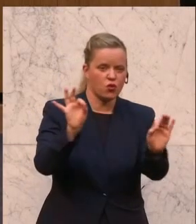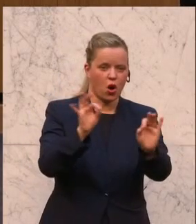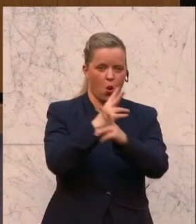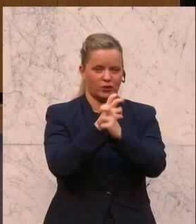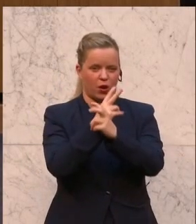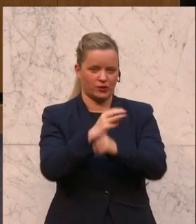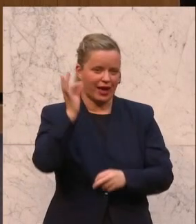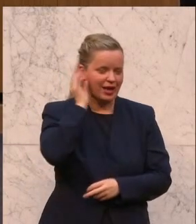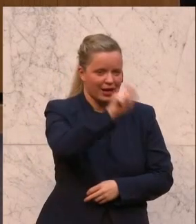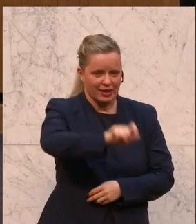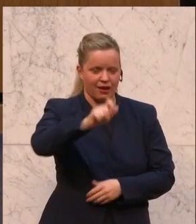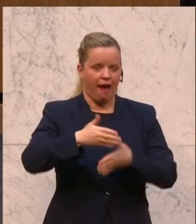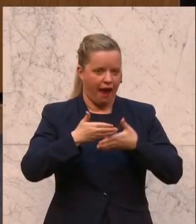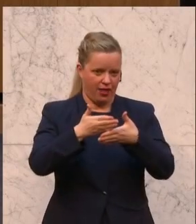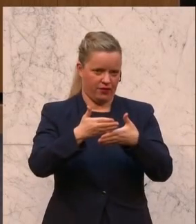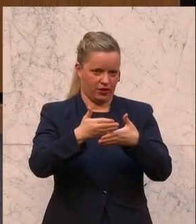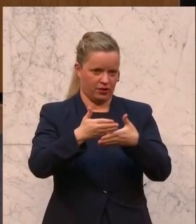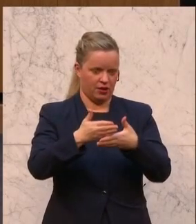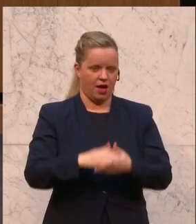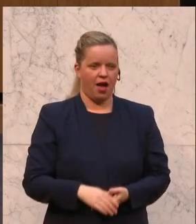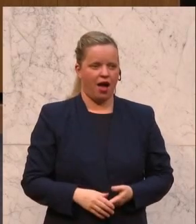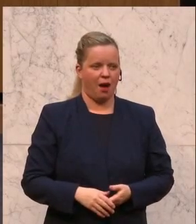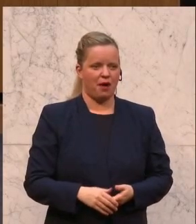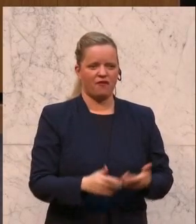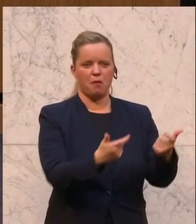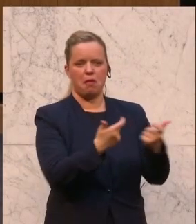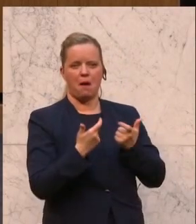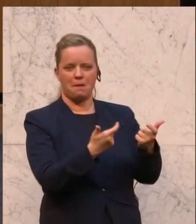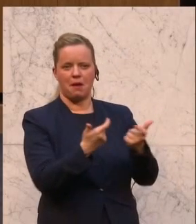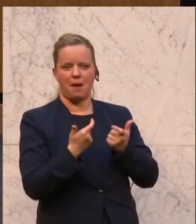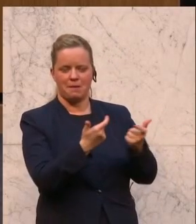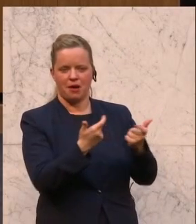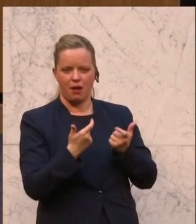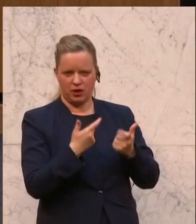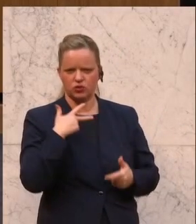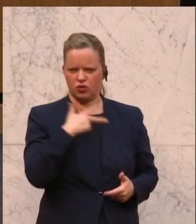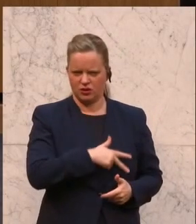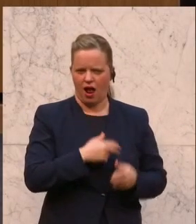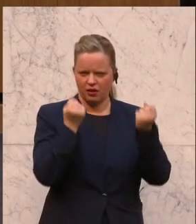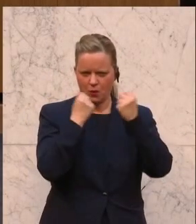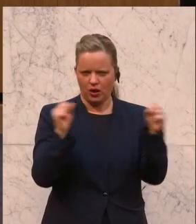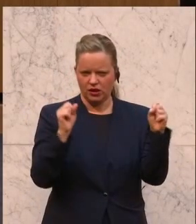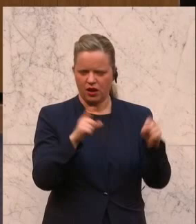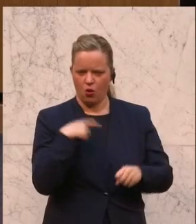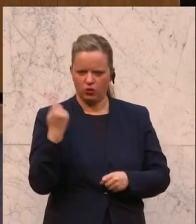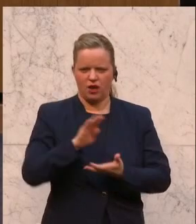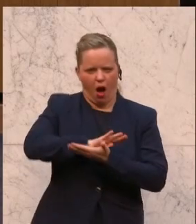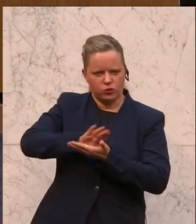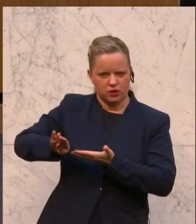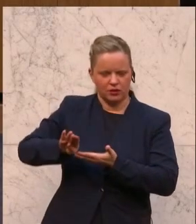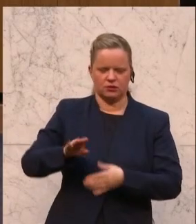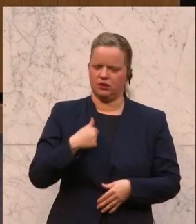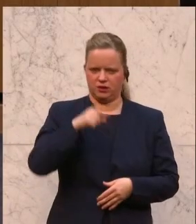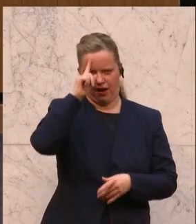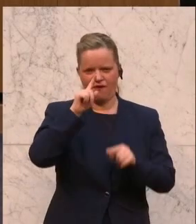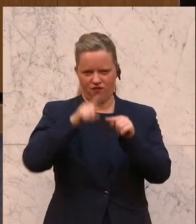Österreichern helfen. Aber ich finde die Ausgrenzungspolitik der Sozialdemokratie in diesem Fall falsch. Aber es gibt